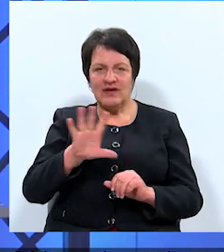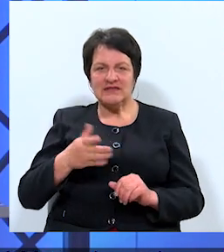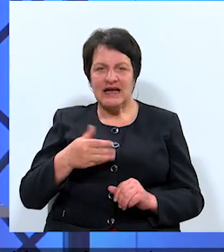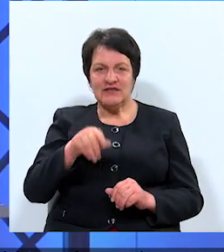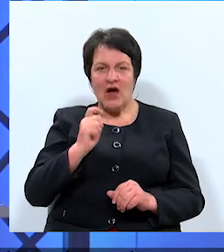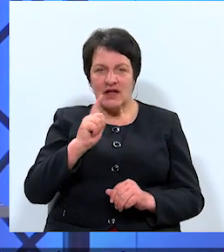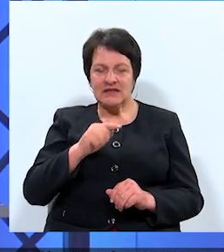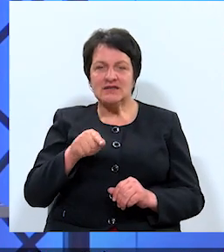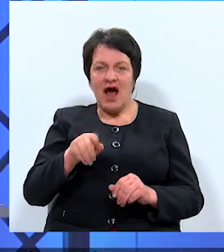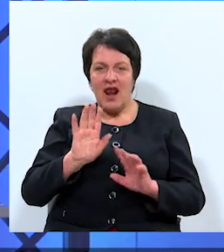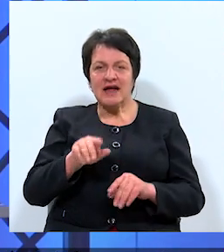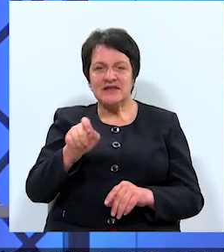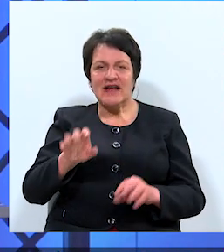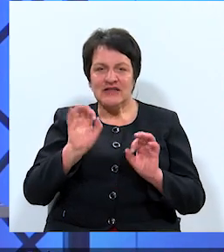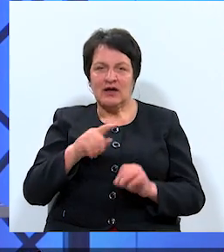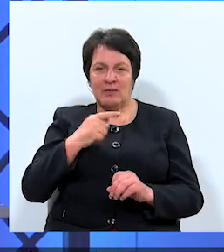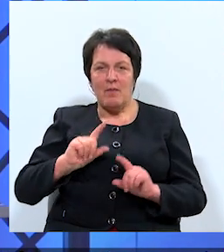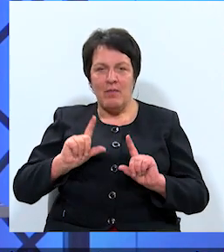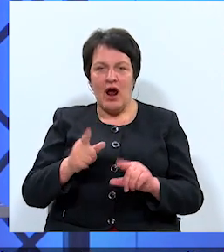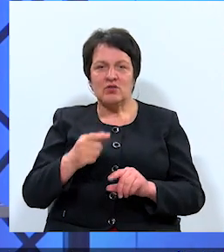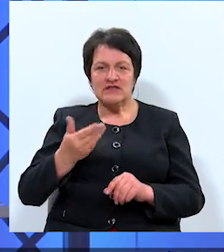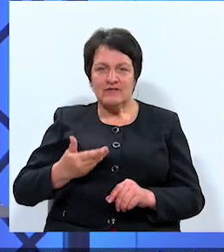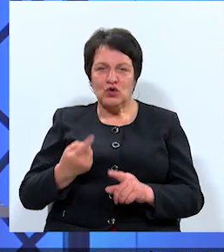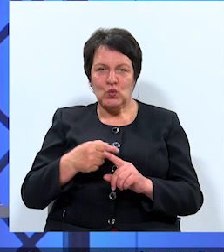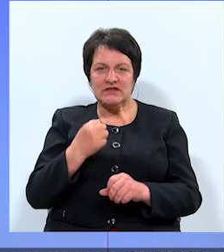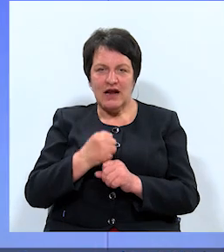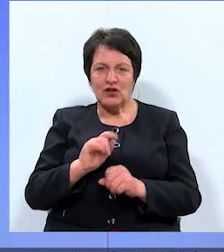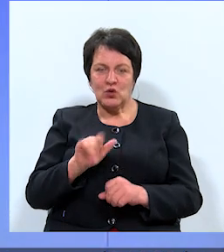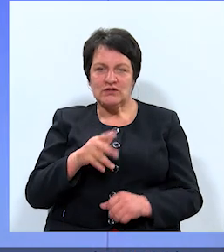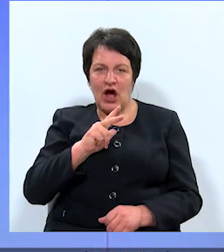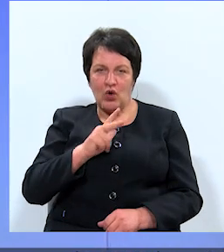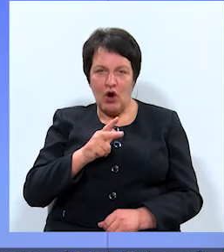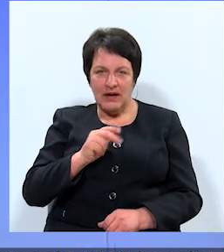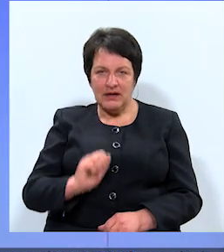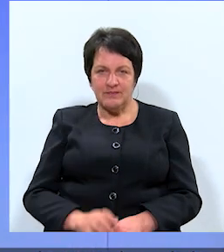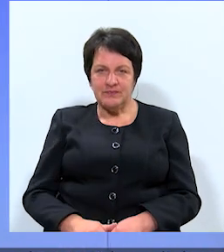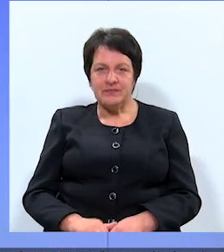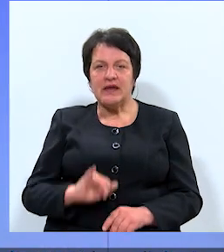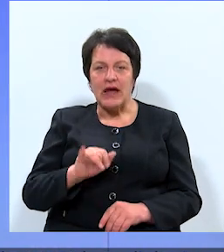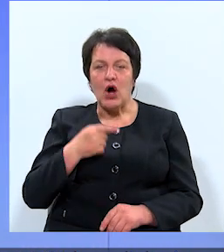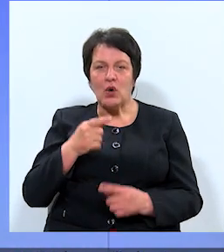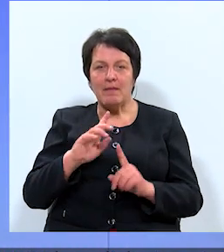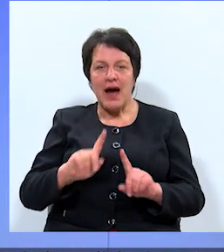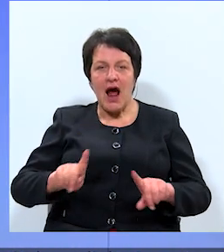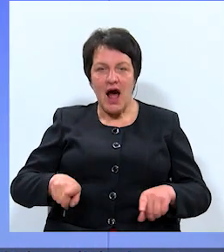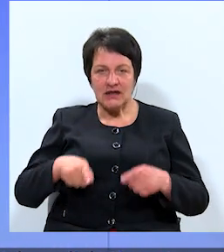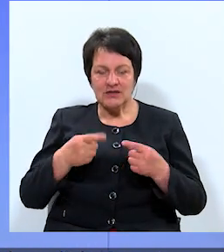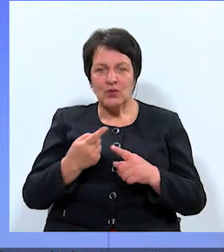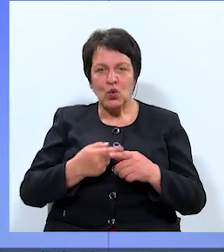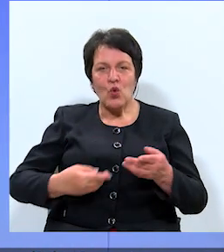lai iespējams cilvēki tiešām gribētu braukt, dzīvot un strādāt uz Daugavpilu. Jārunāt par attīstību un